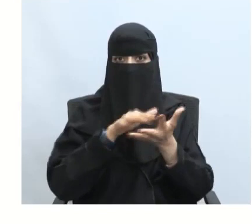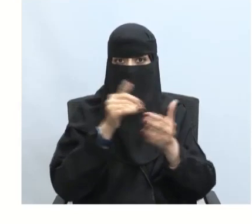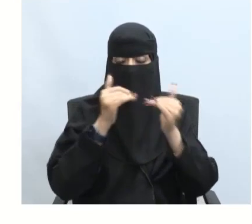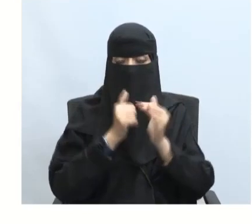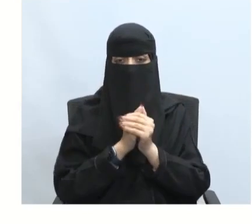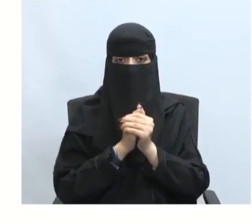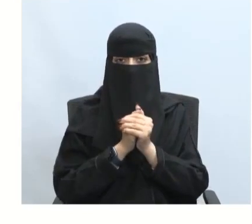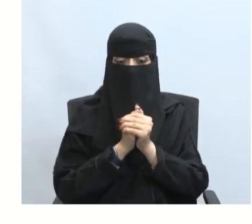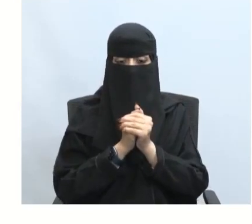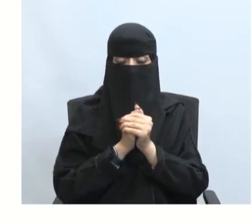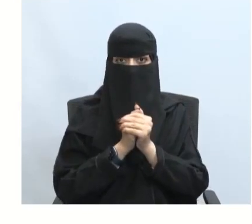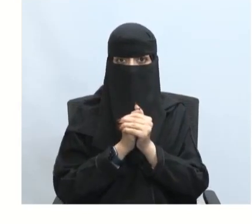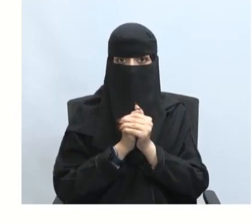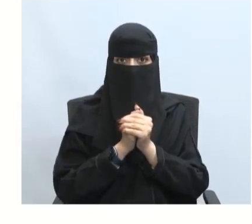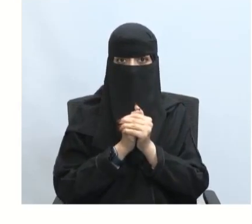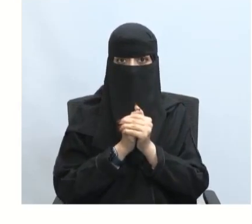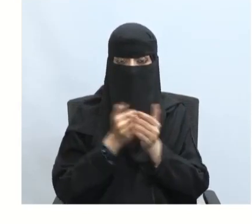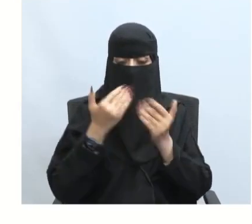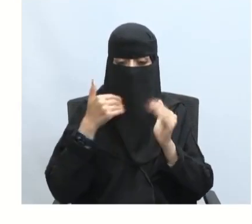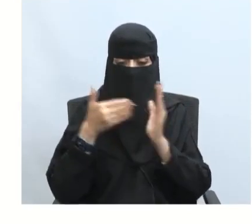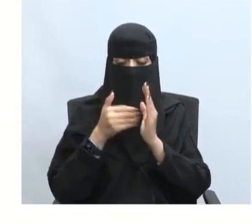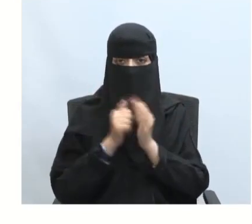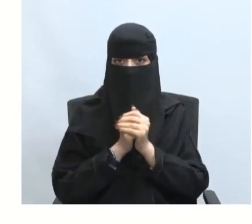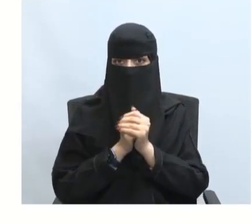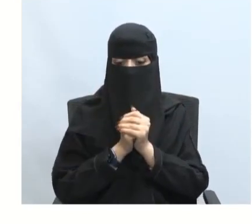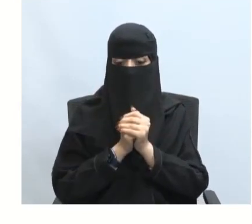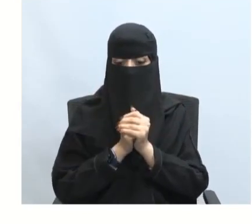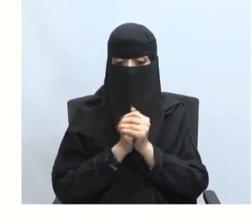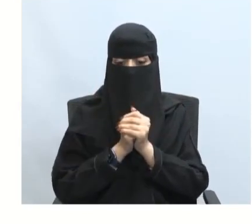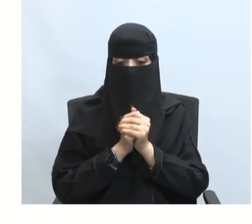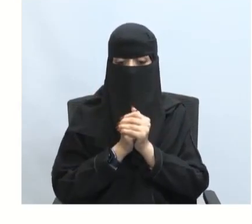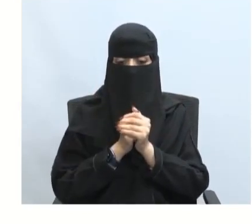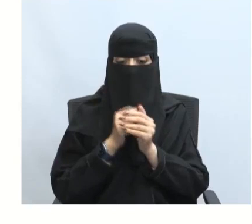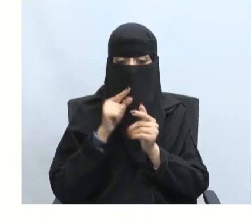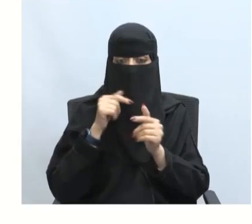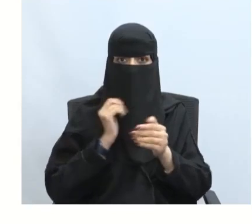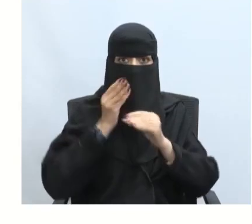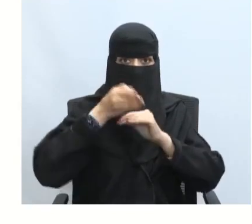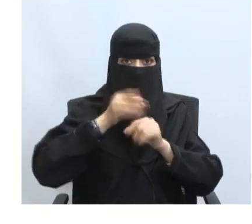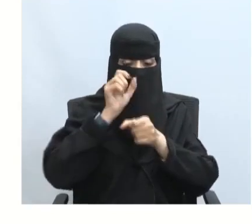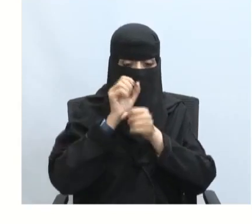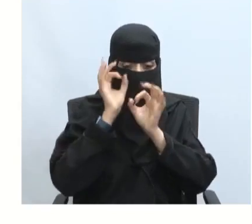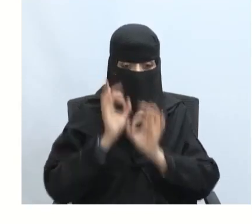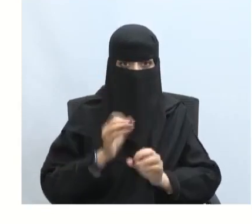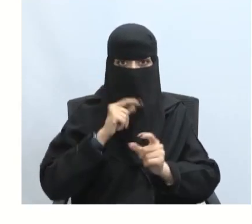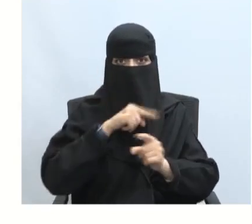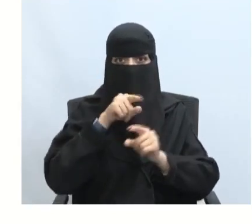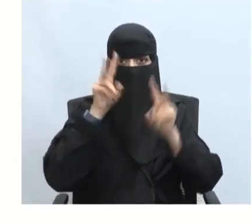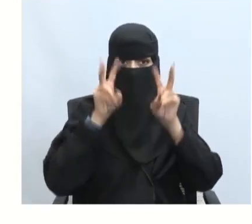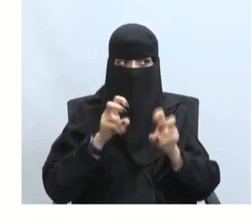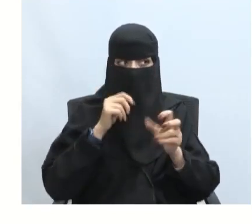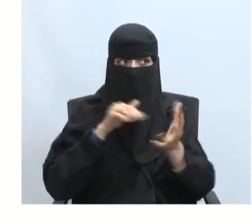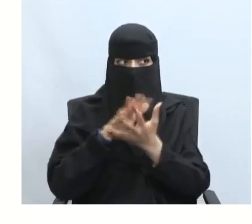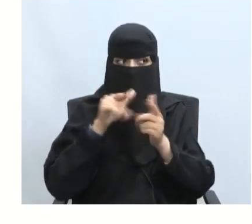للتعامل مع الأزمة أخيرا بارك الله فيكم مبدعين التدخل الفعلي